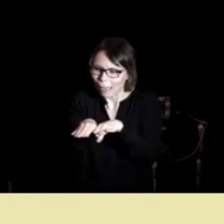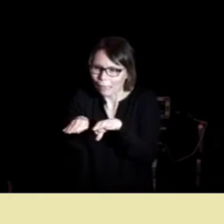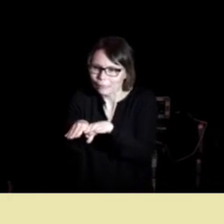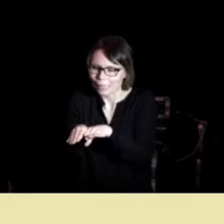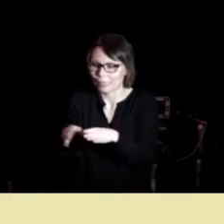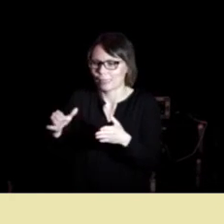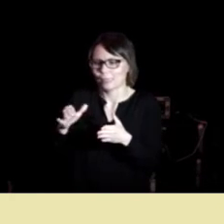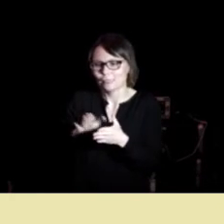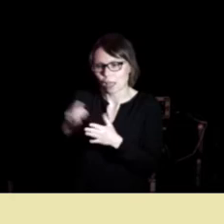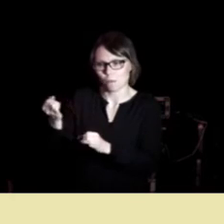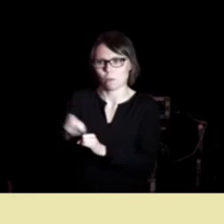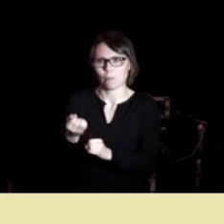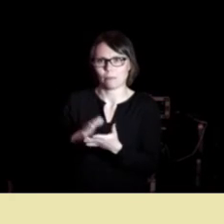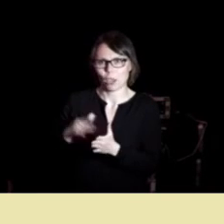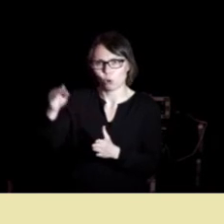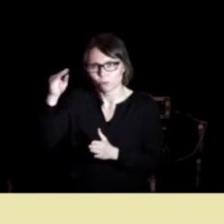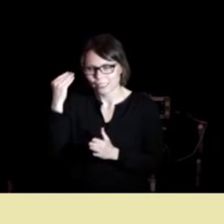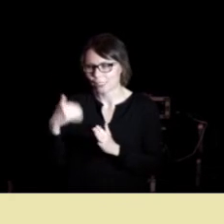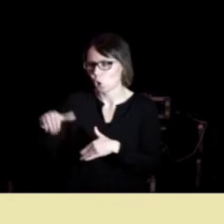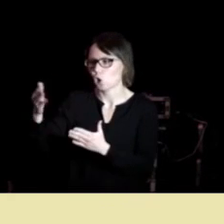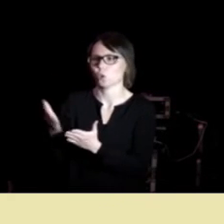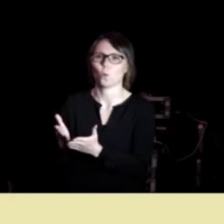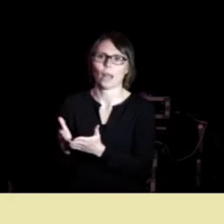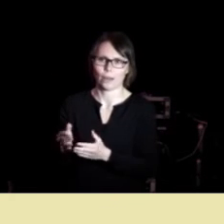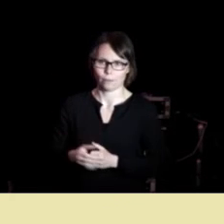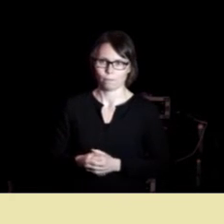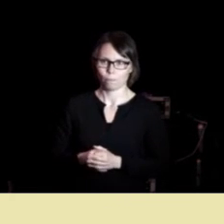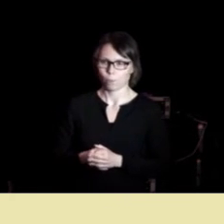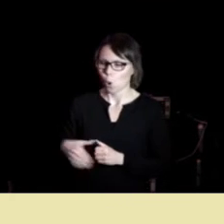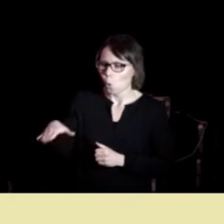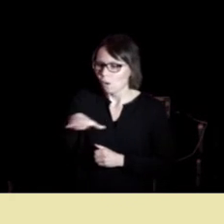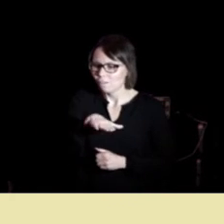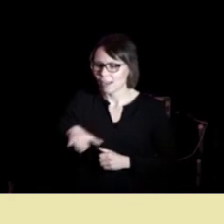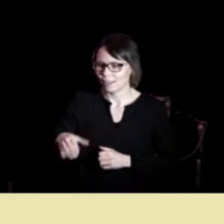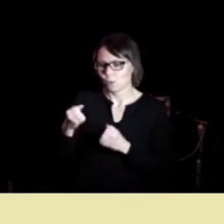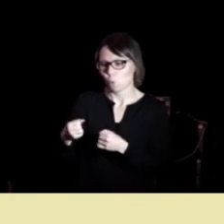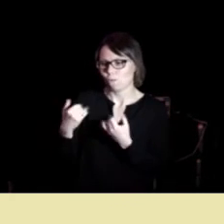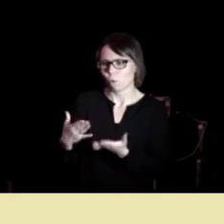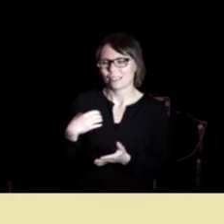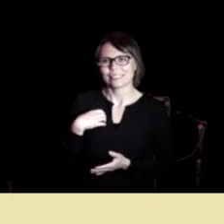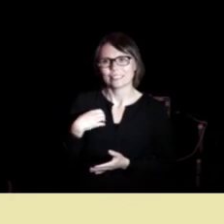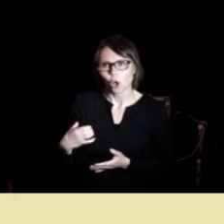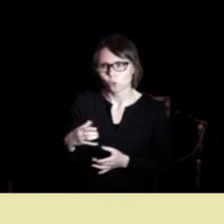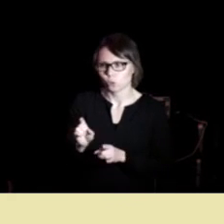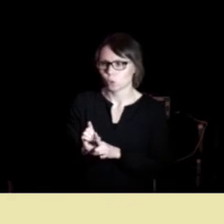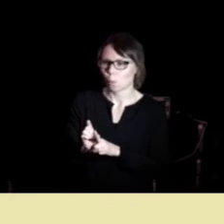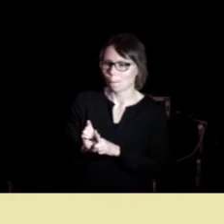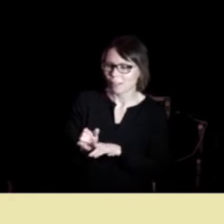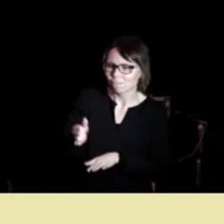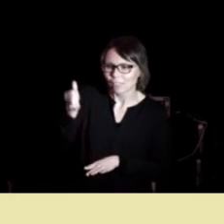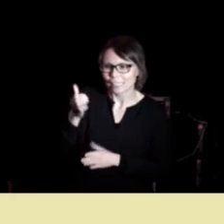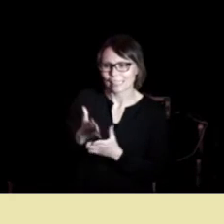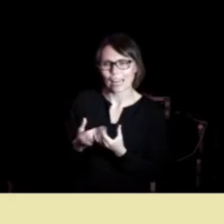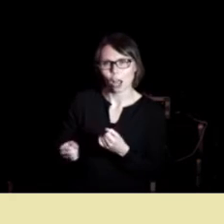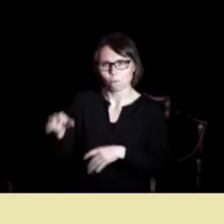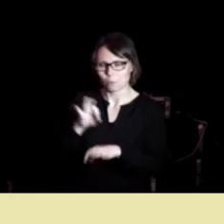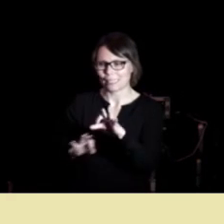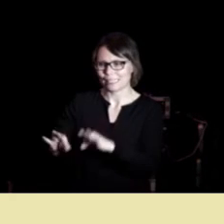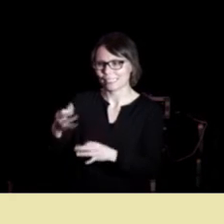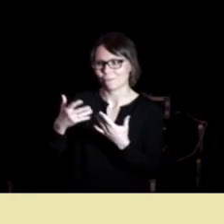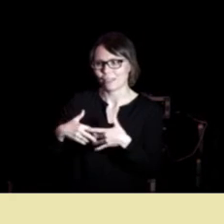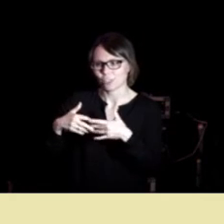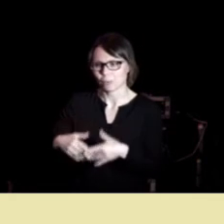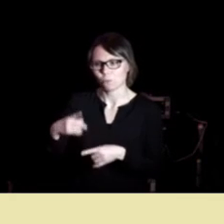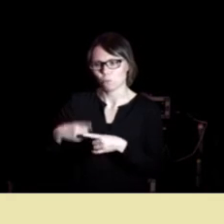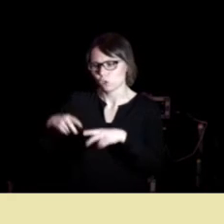i samarbeid med universiteter og høyskoler og feltet må på en måte få en status som en vesentlig del av medisinsk virksomhet